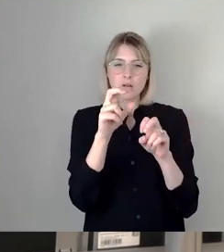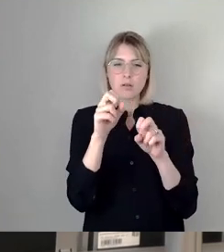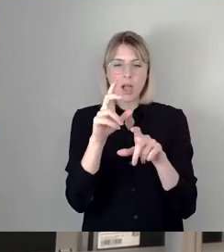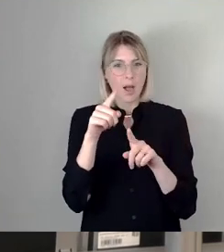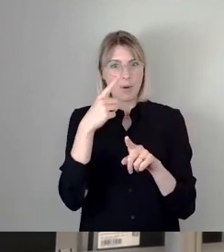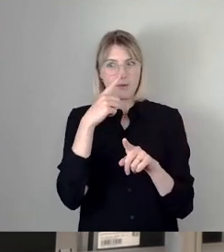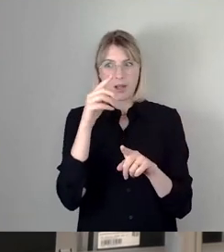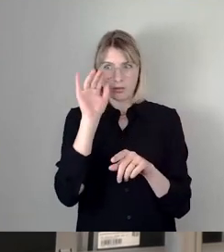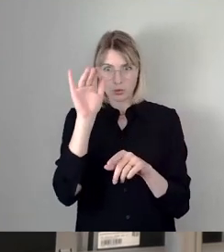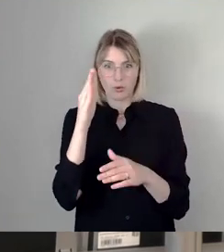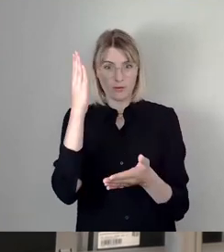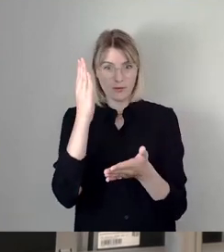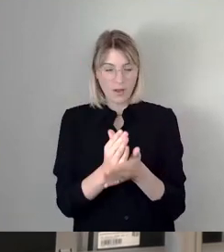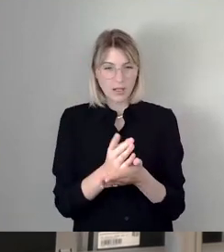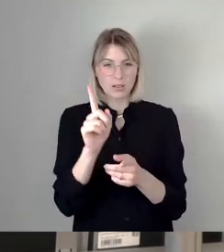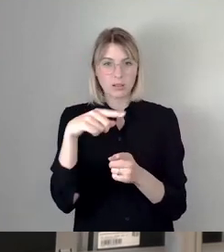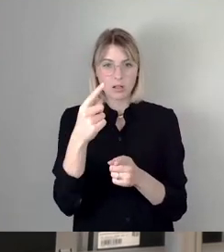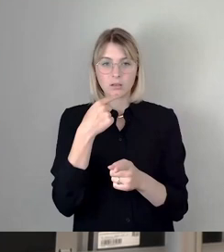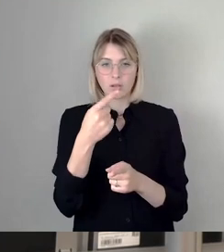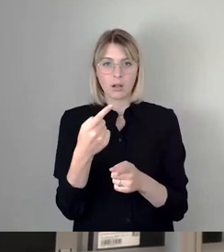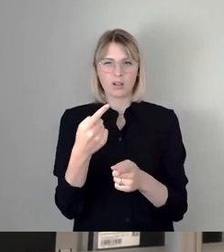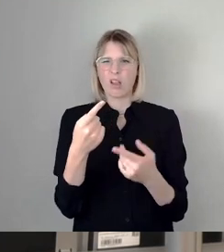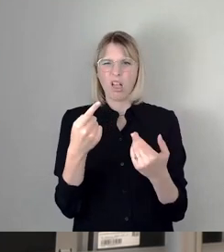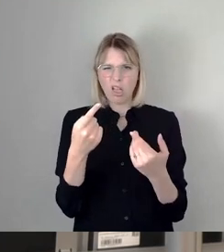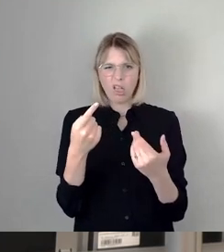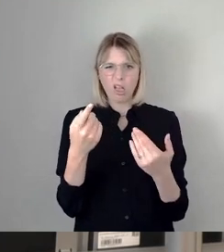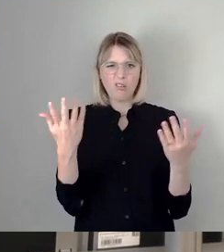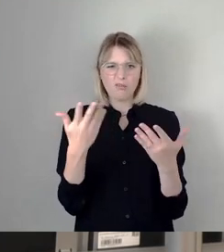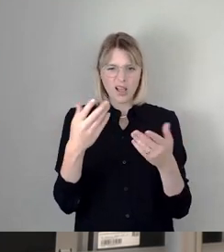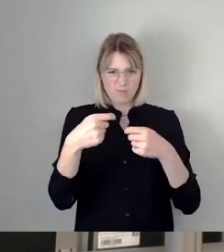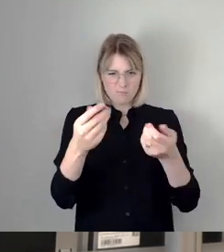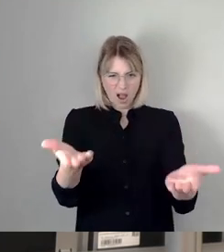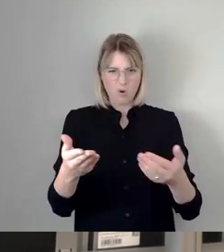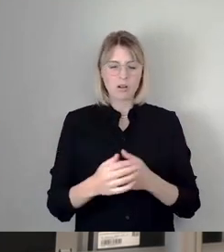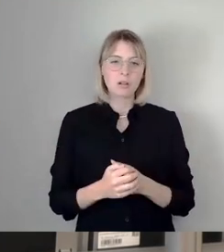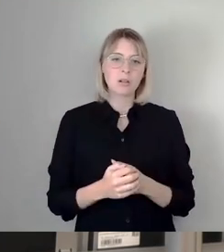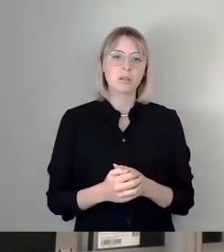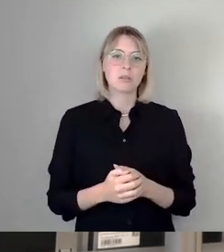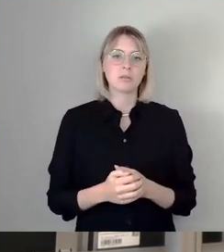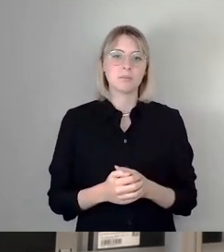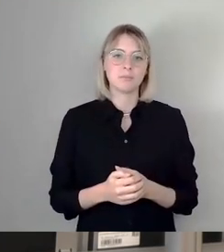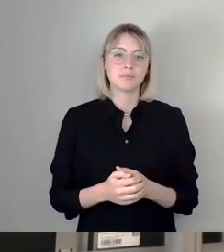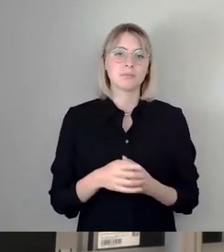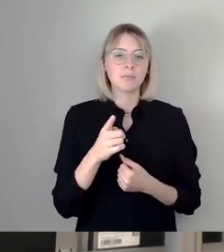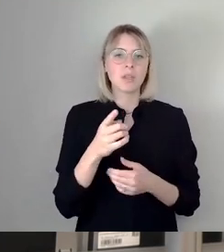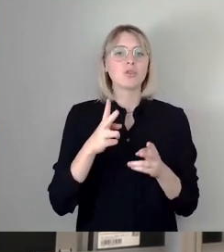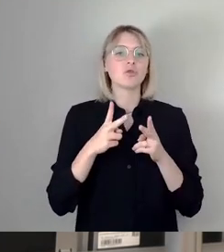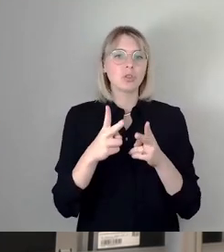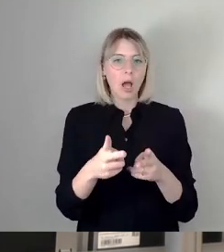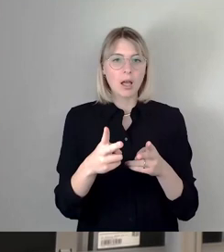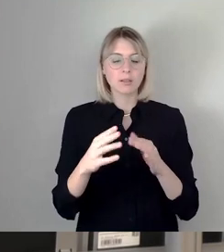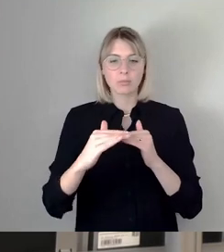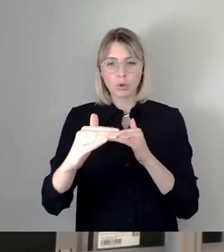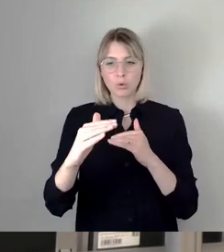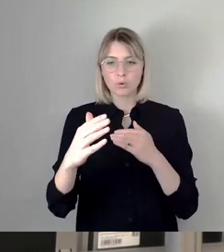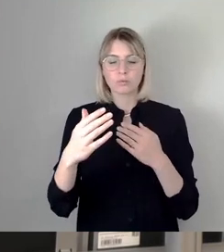viele Leute sagen, was wurde da gebaut? Frau Krause hat es schon gesagt, das Straßenbord verschiebt sich um bis